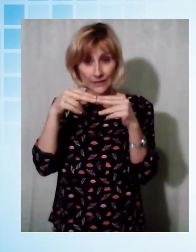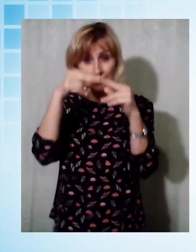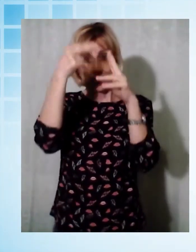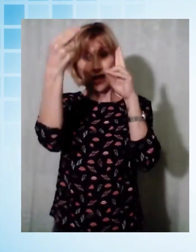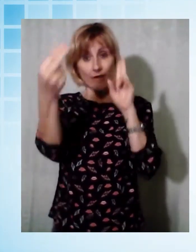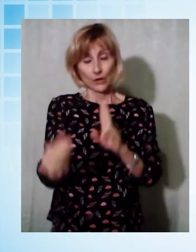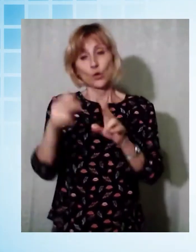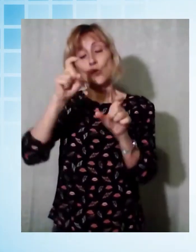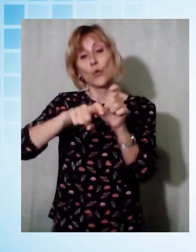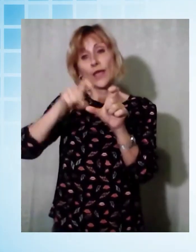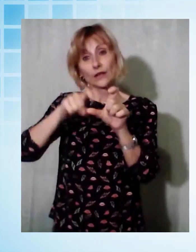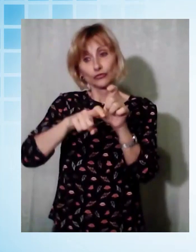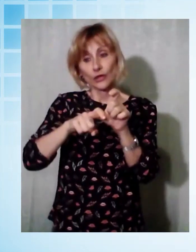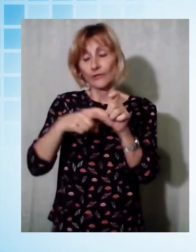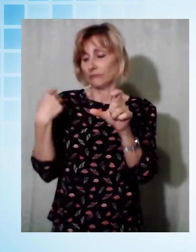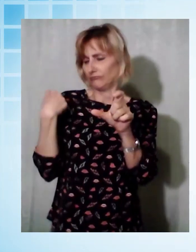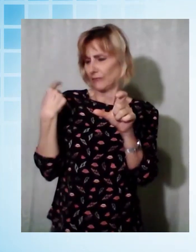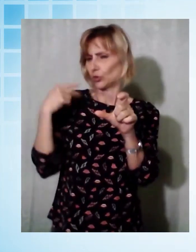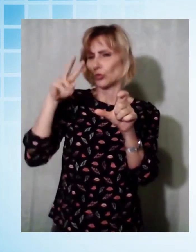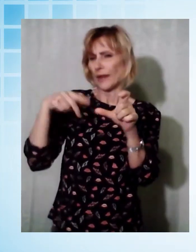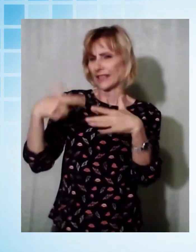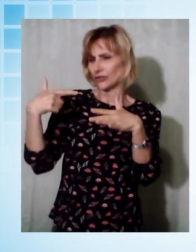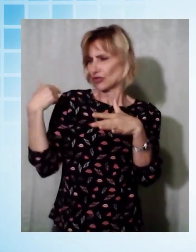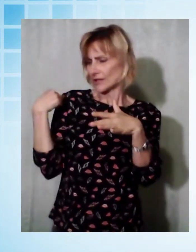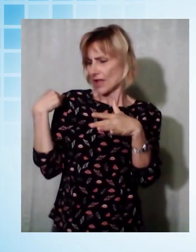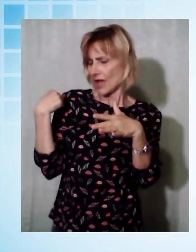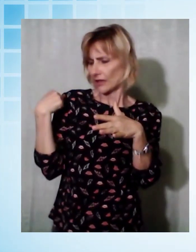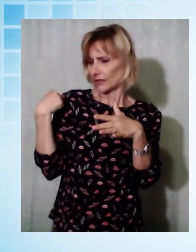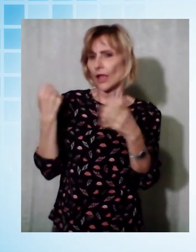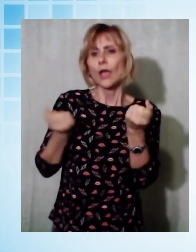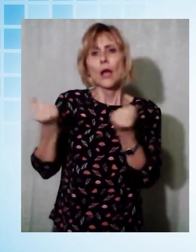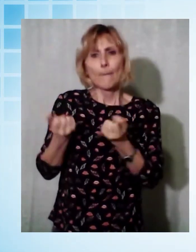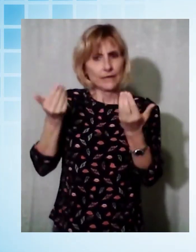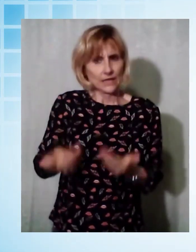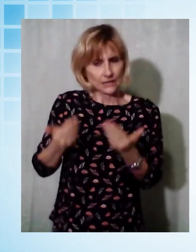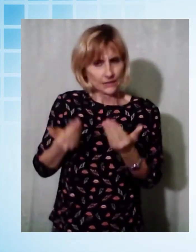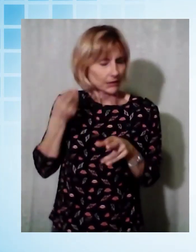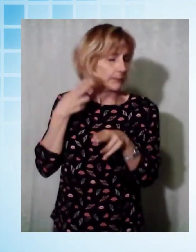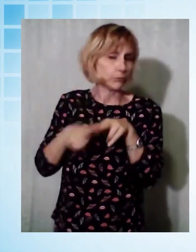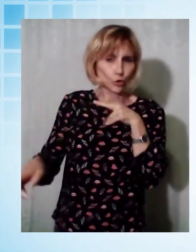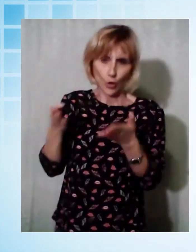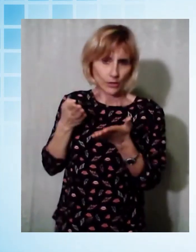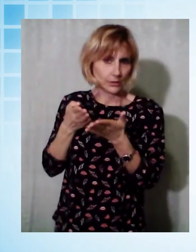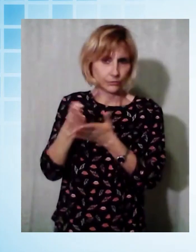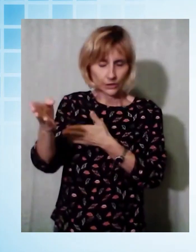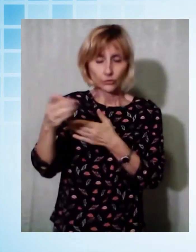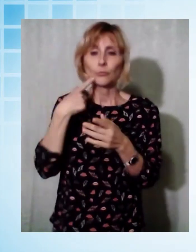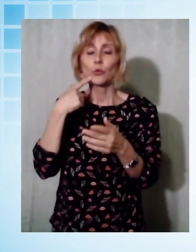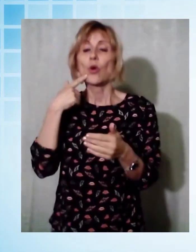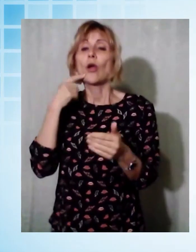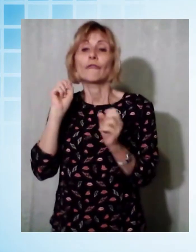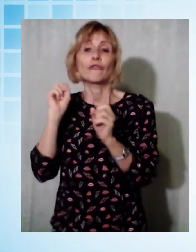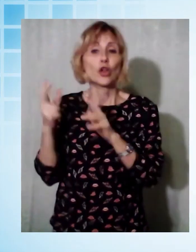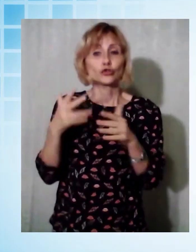è vietato al transito dei mezzi pesanti, sopra le 50 tonnellate, per motivi di sicurezza, con un limite di velocità di 30 km orari.